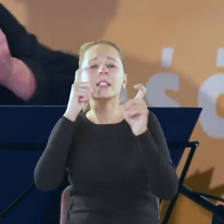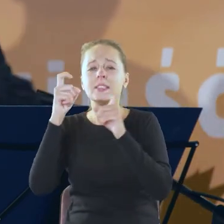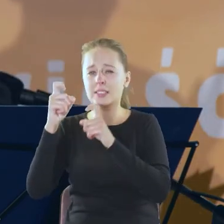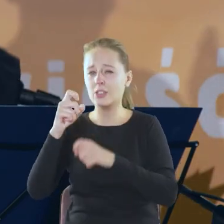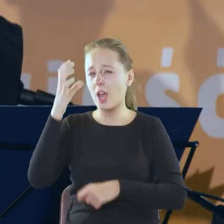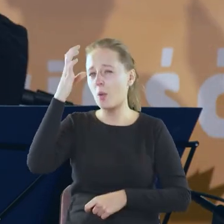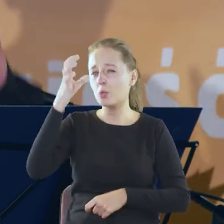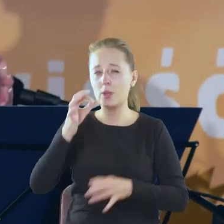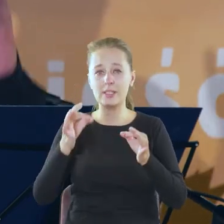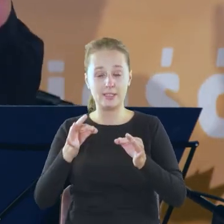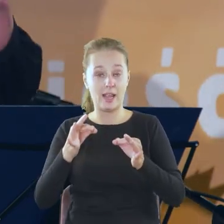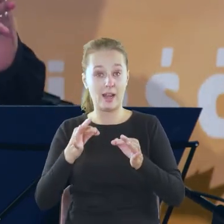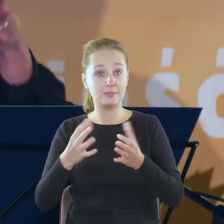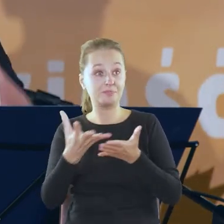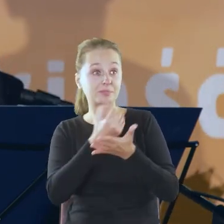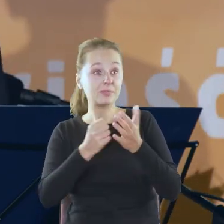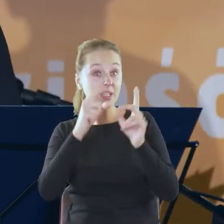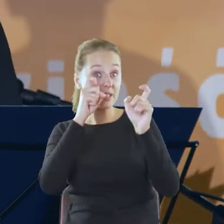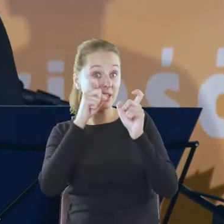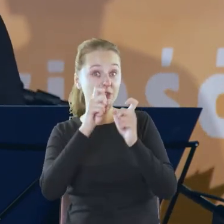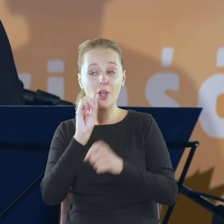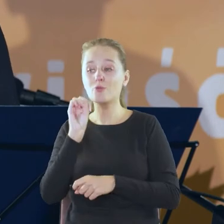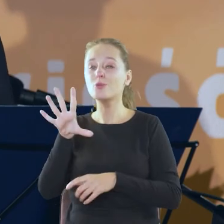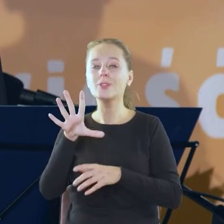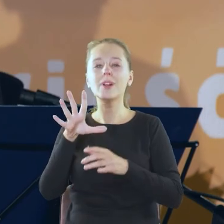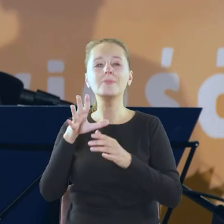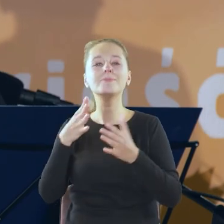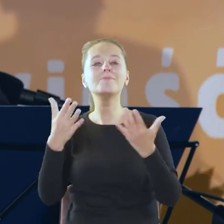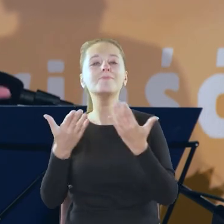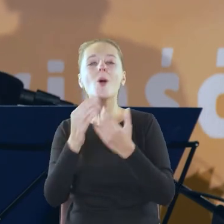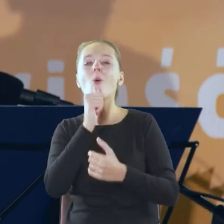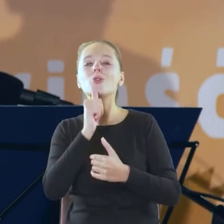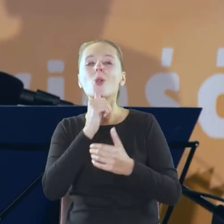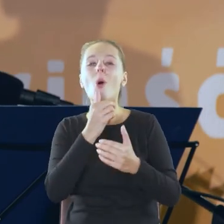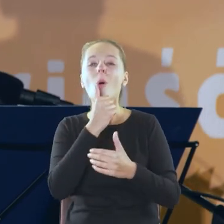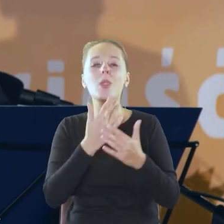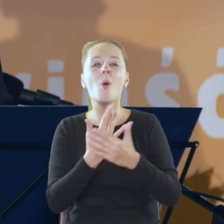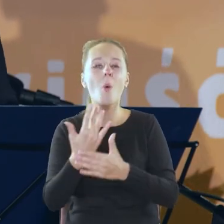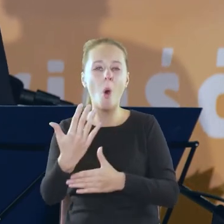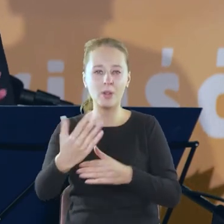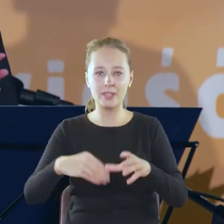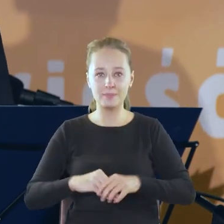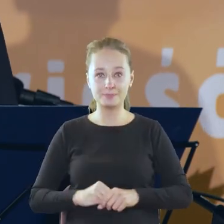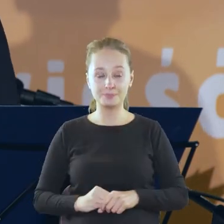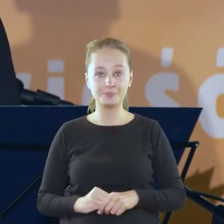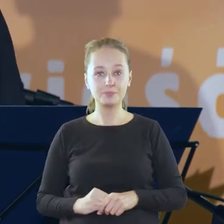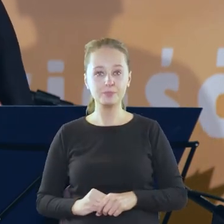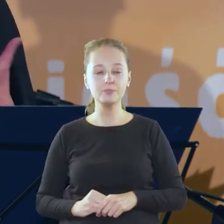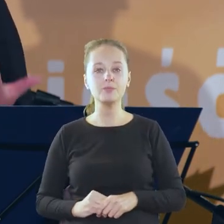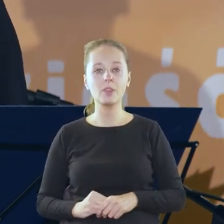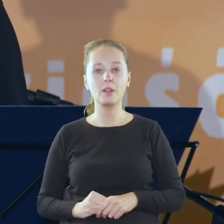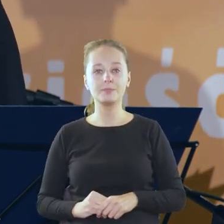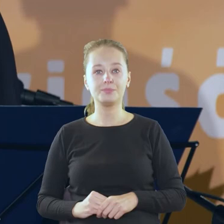którą teraz wycinamy ze zdjęcia i wstawiamy ją w nadniemeńskie łąki i oto dwuwymiarowa